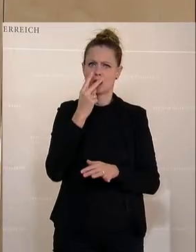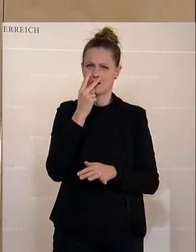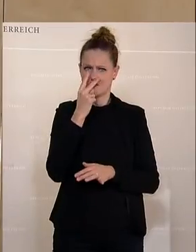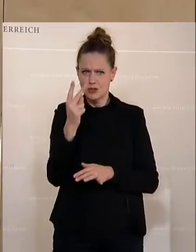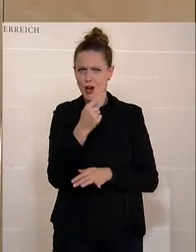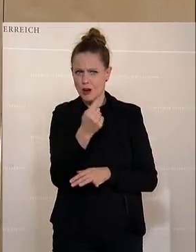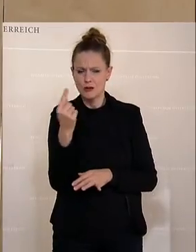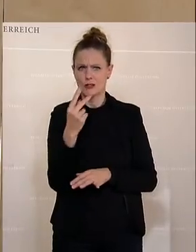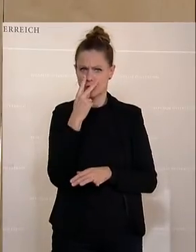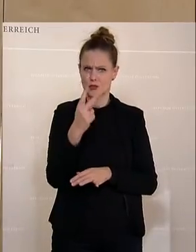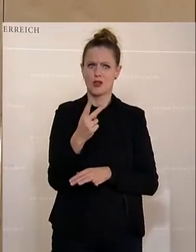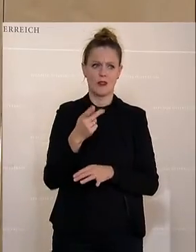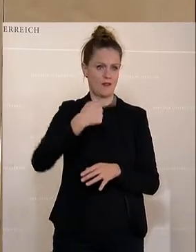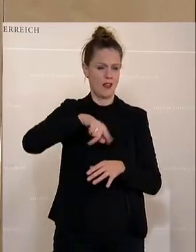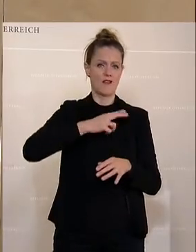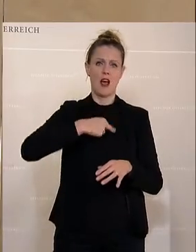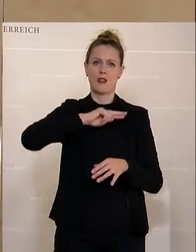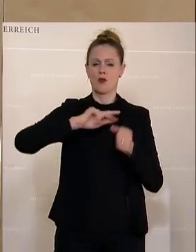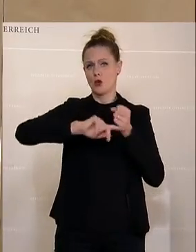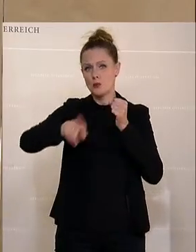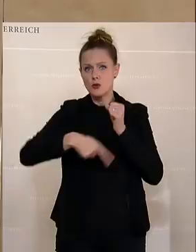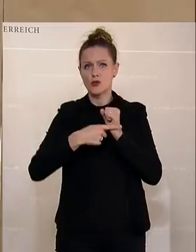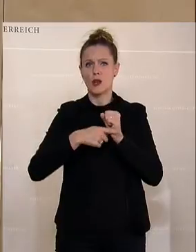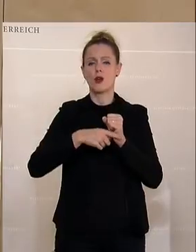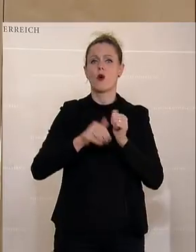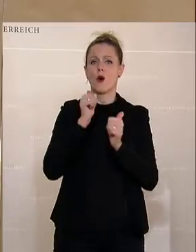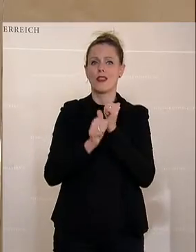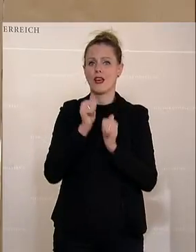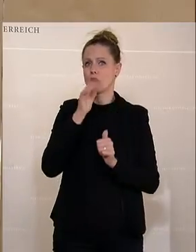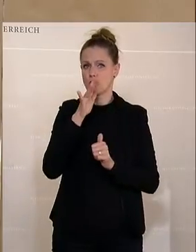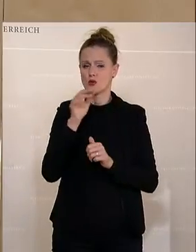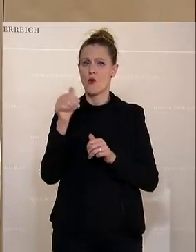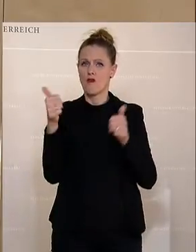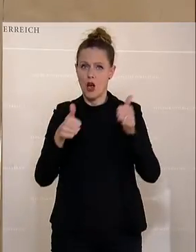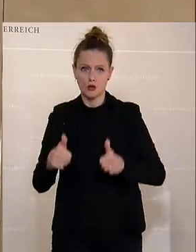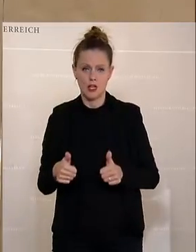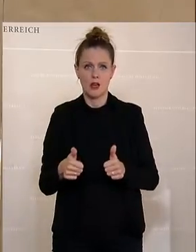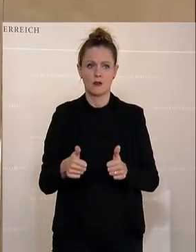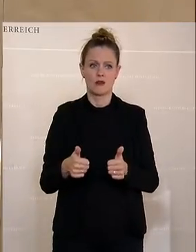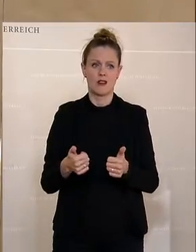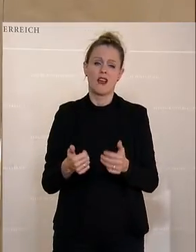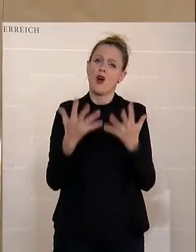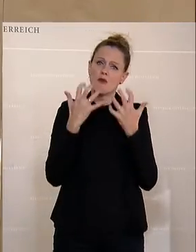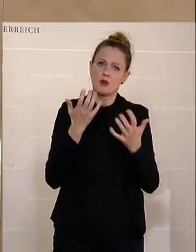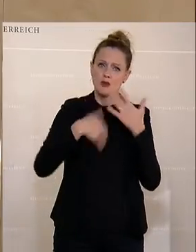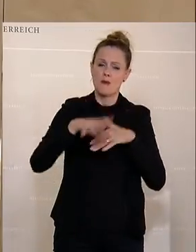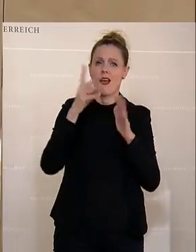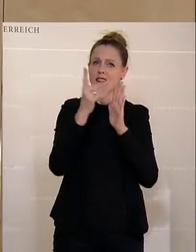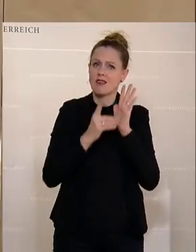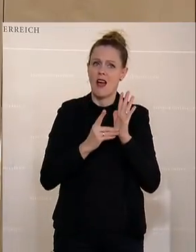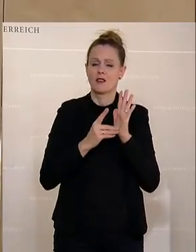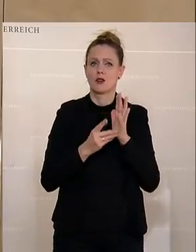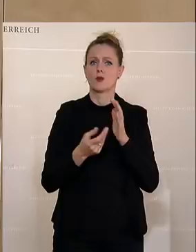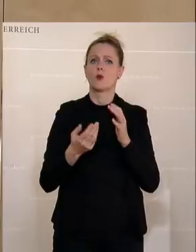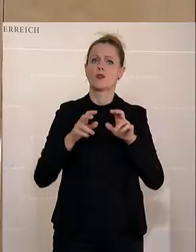das Budget verantwortlich, für die Ausstattung des Rechnungshofes. Und ich wünsche mir zeitweise auch mehr Daten und ein bisschen lautere Stimmen aus den